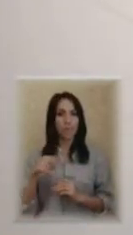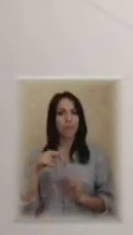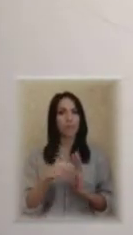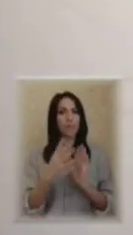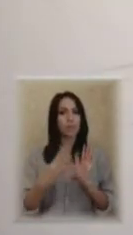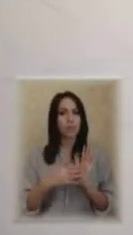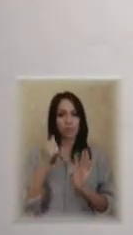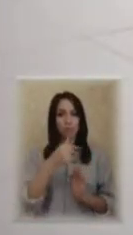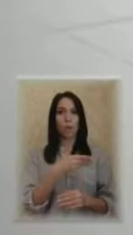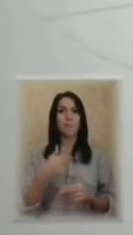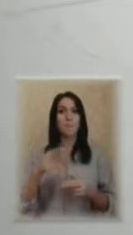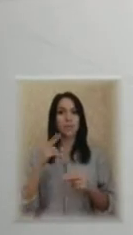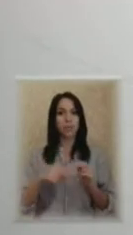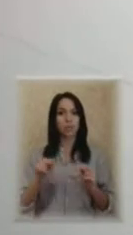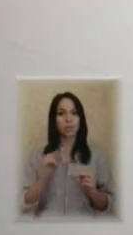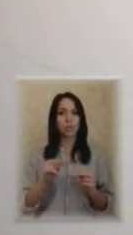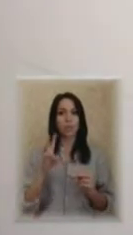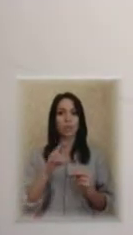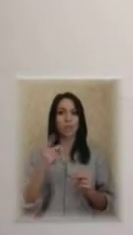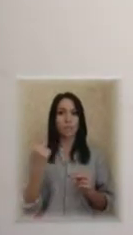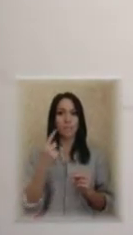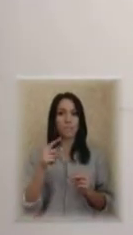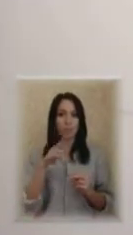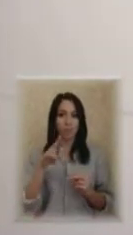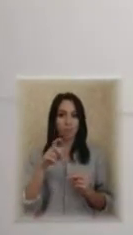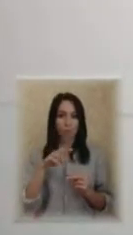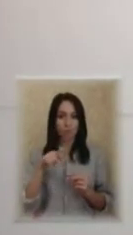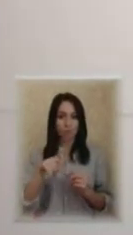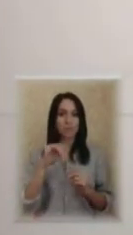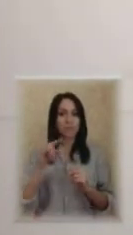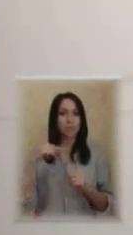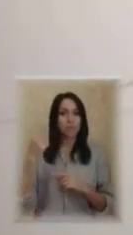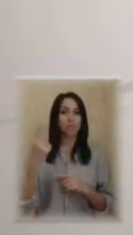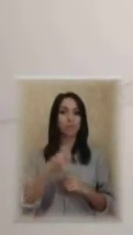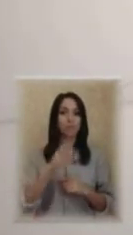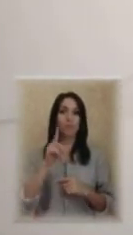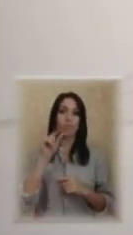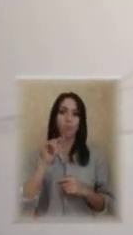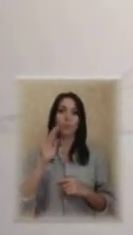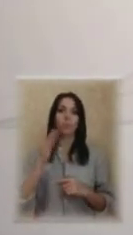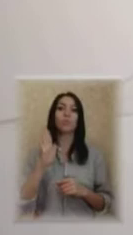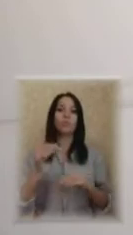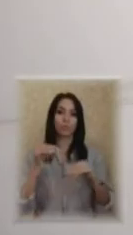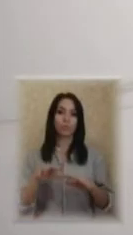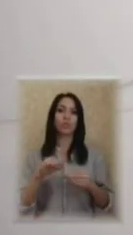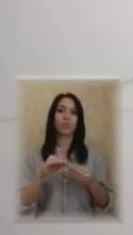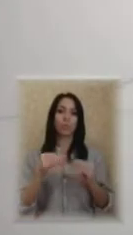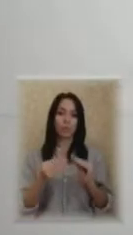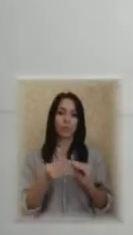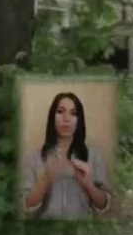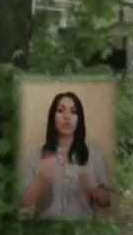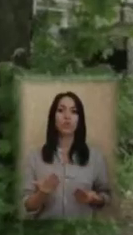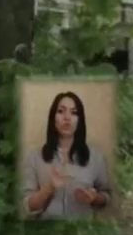роботи над першим під'їздом. І наступного тижня, у понеділок, вівторок, будемо вирішувати проблему з мешканцями і відшкодуємо всі